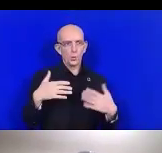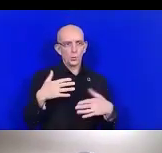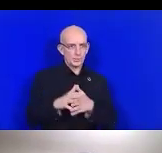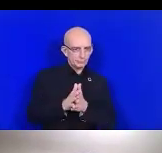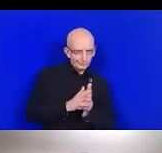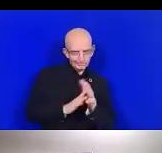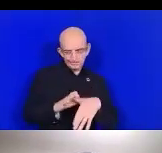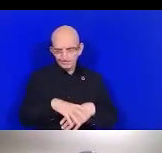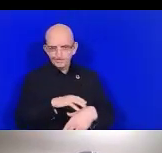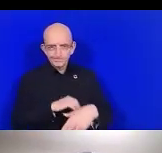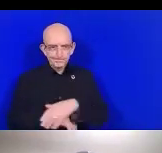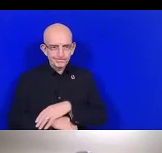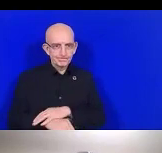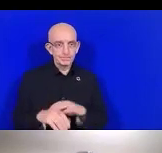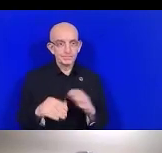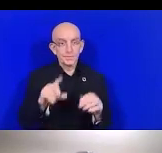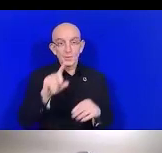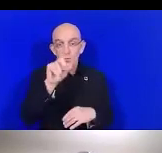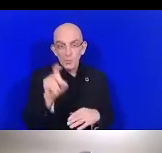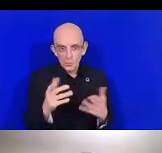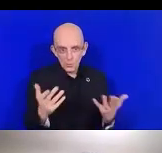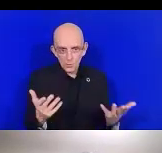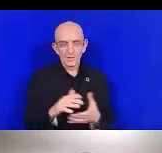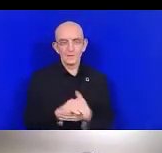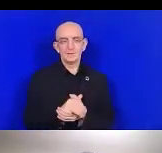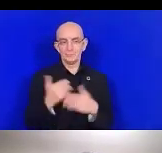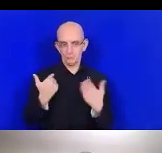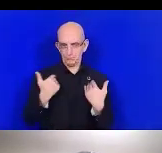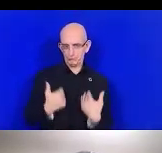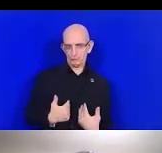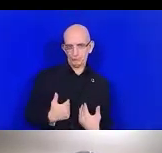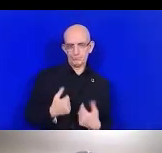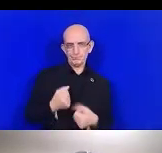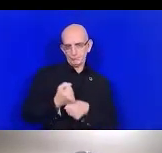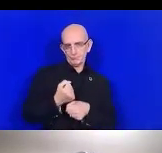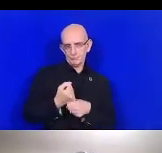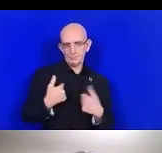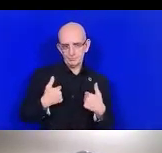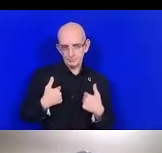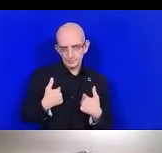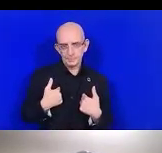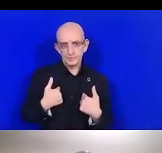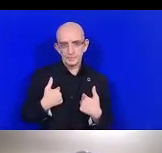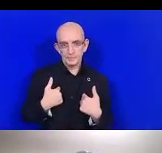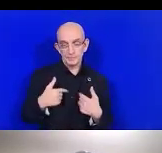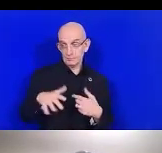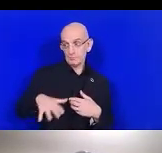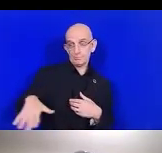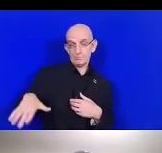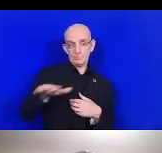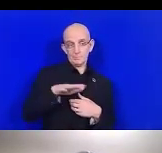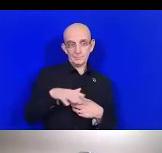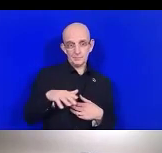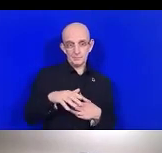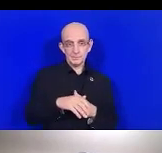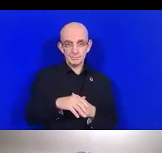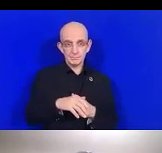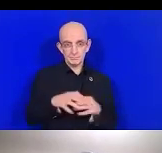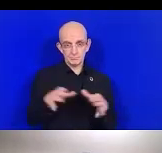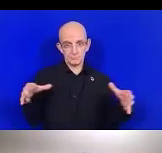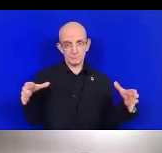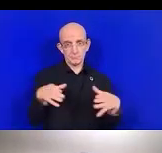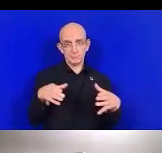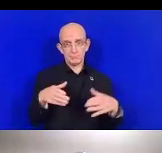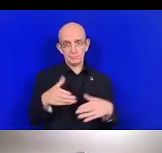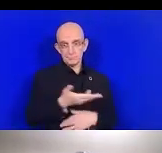vu la participation de 50 personnes qui étaient 50 entités. Ces entités étaient